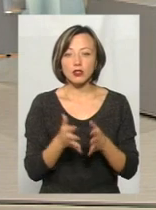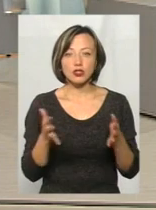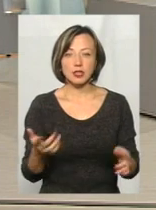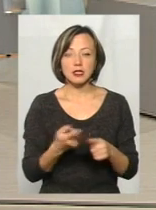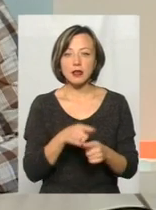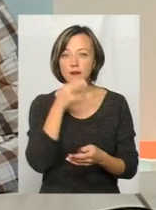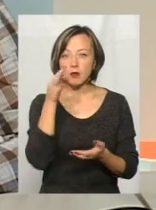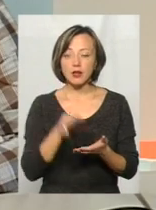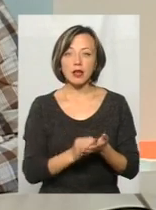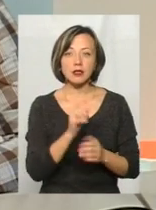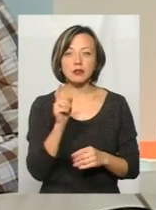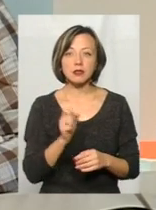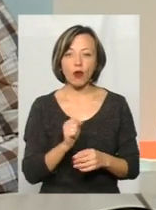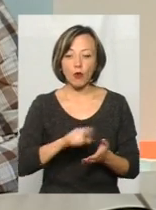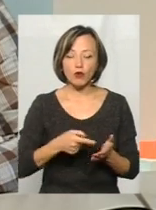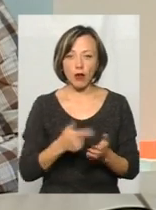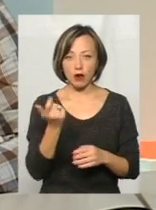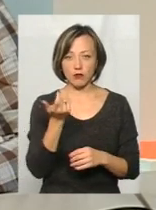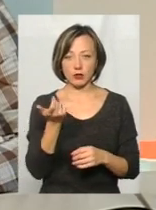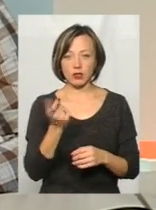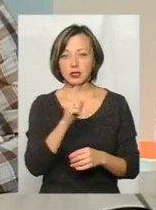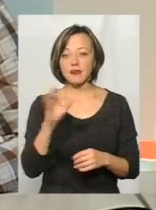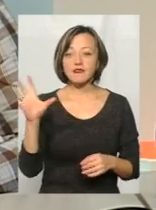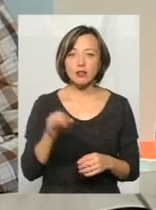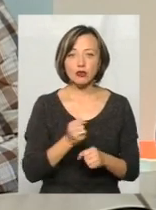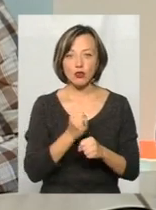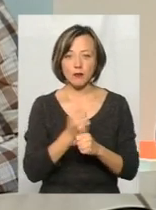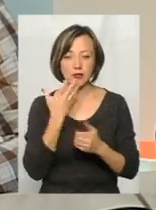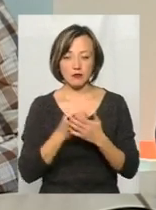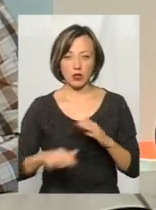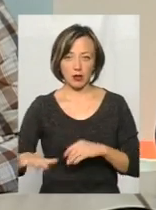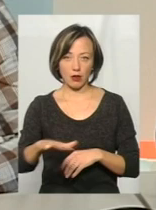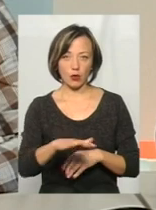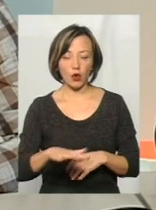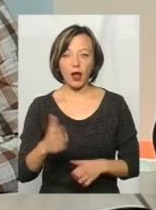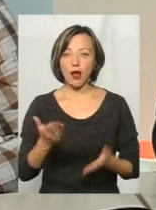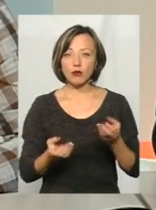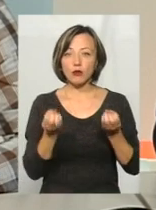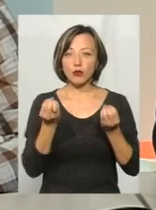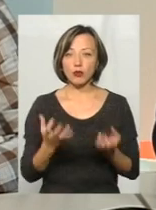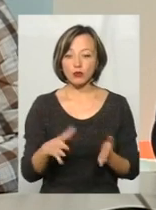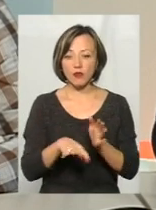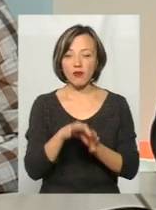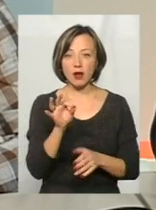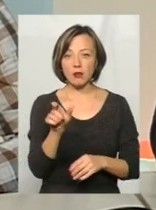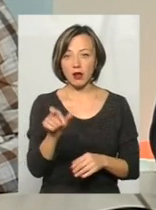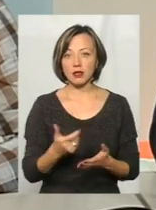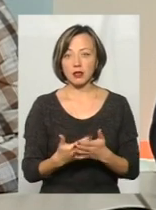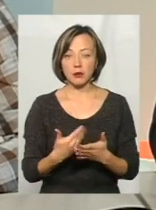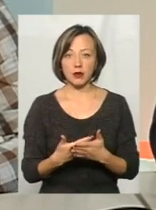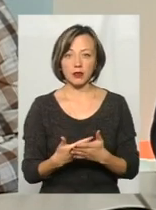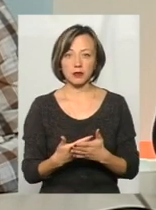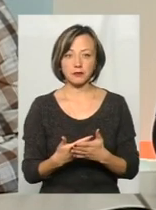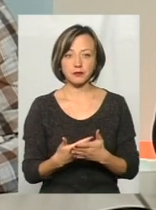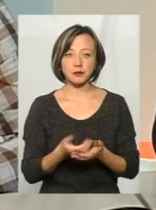відповідальність за комунальне господарство, за все, що робиться на своїй території. Якщо просто вибрати, ну, скажімо,